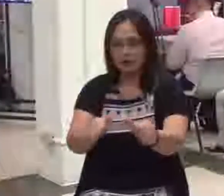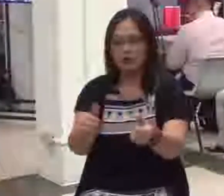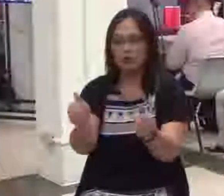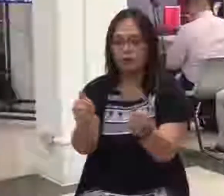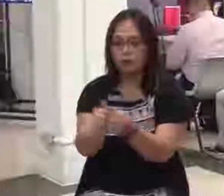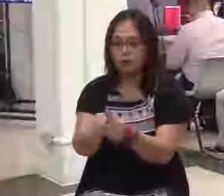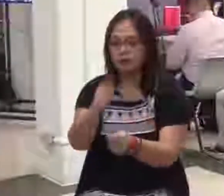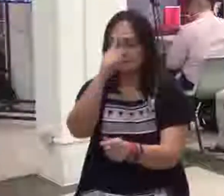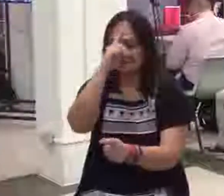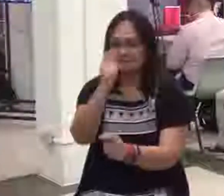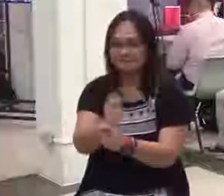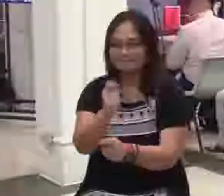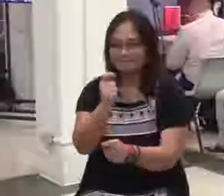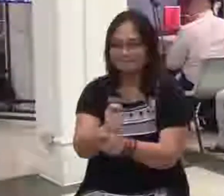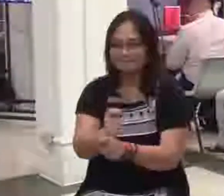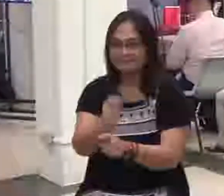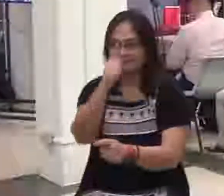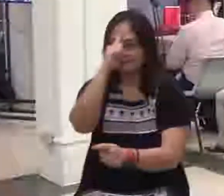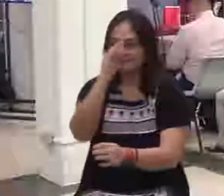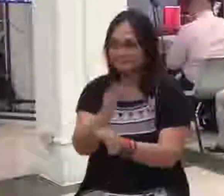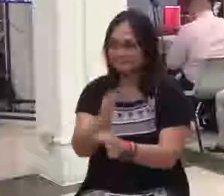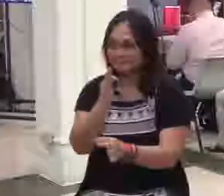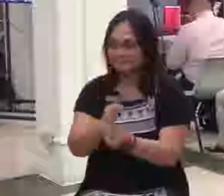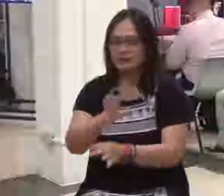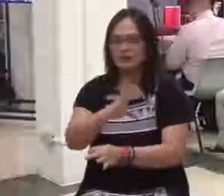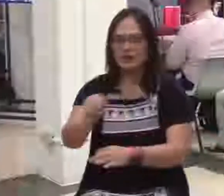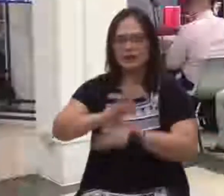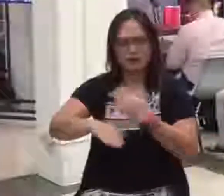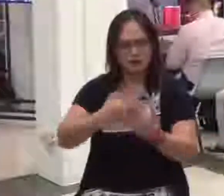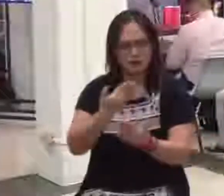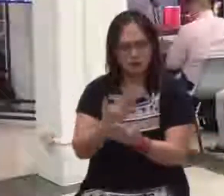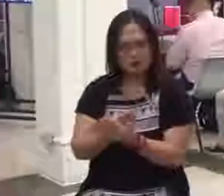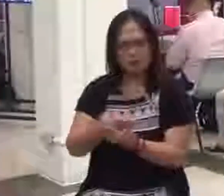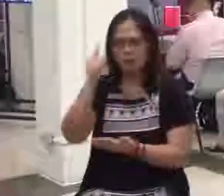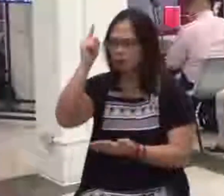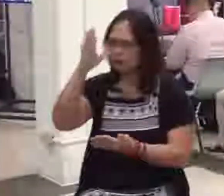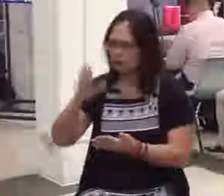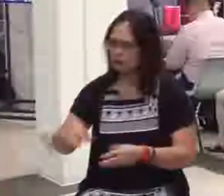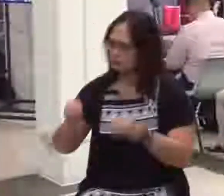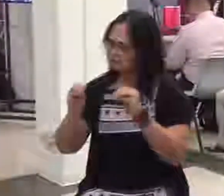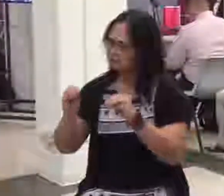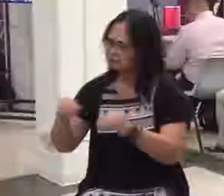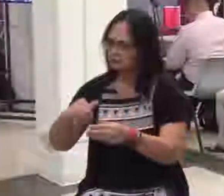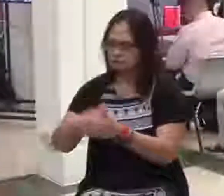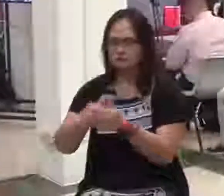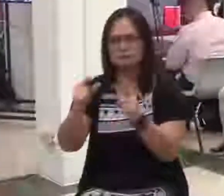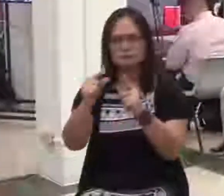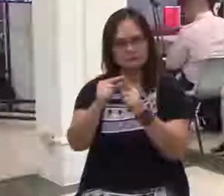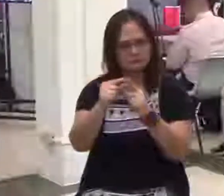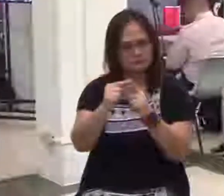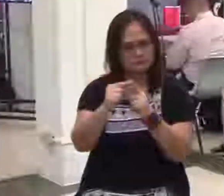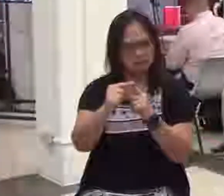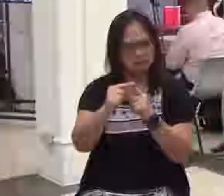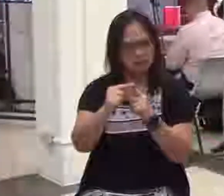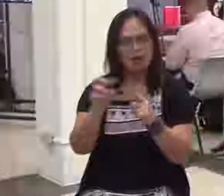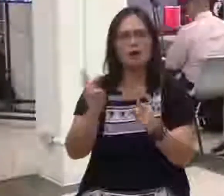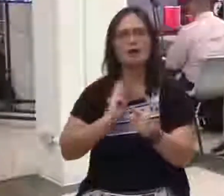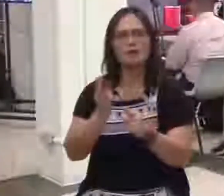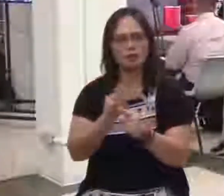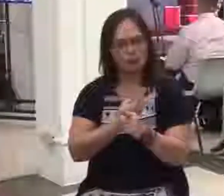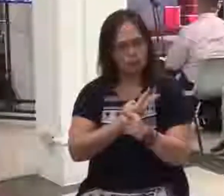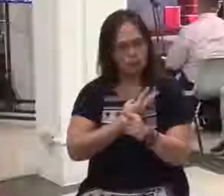Ano po? At ang lahat ng tinuturo ng Panginoon sa kanyang salita, ay ating